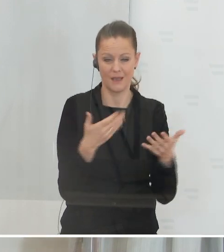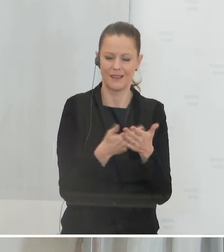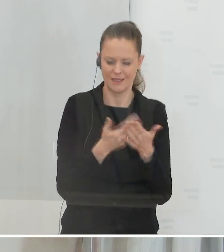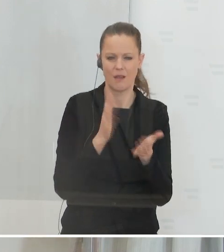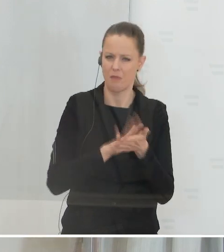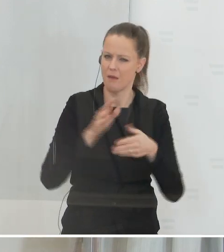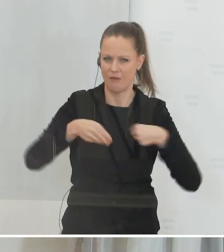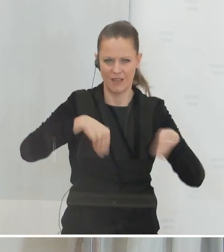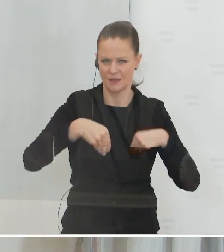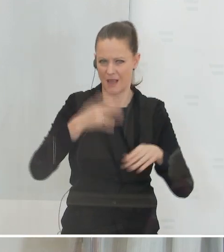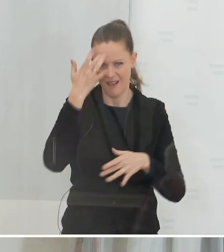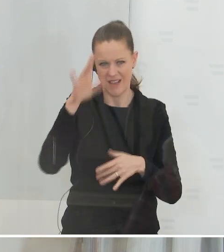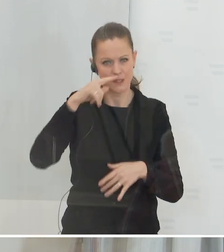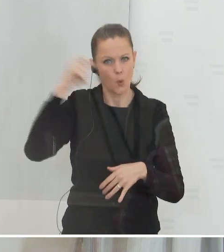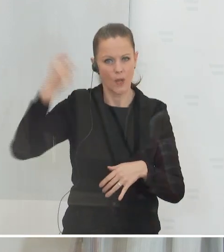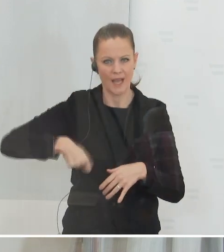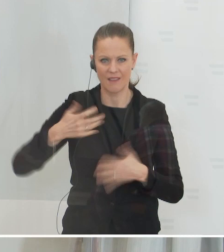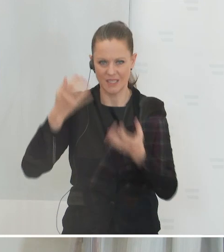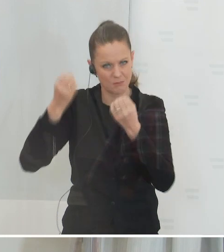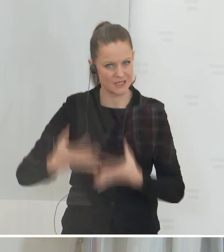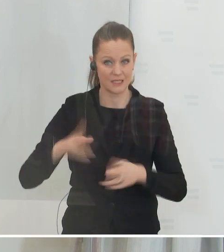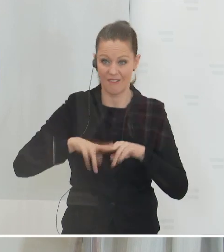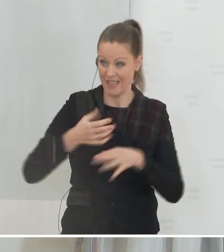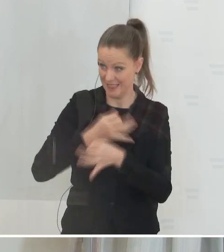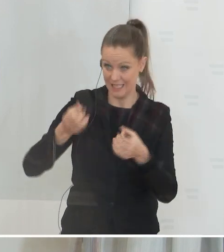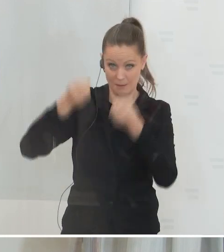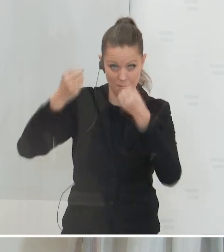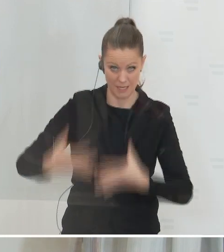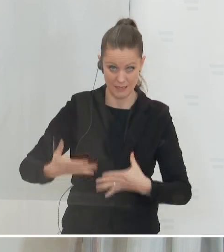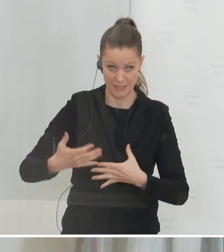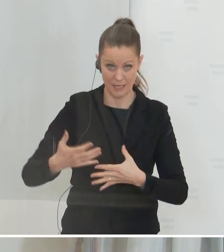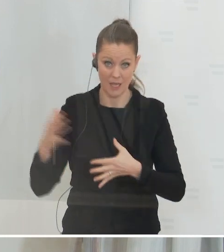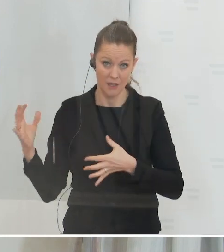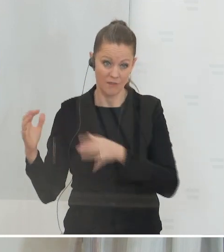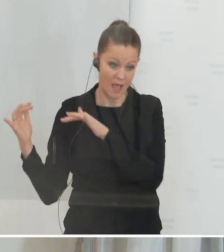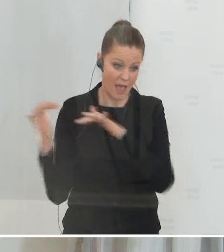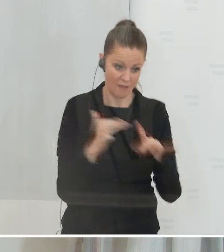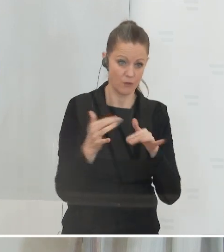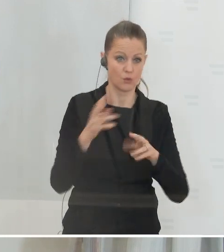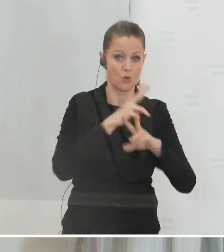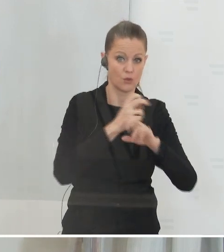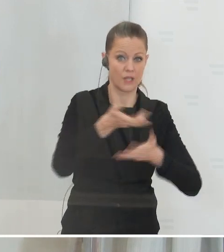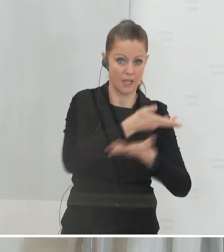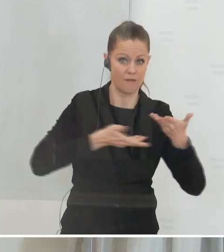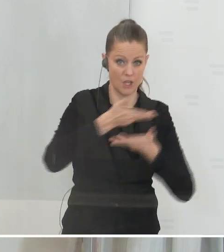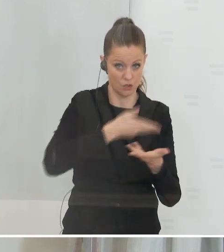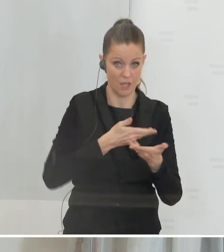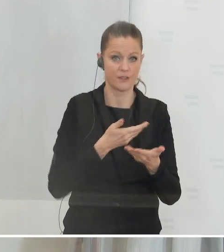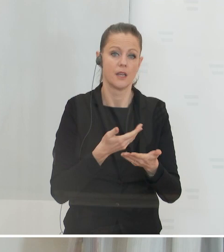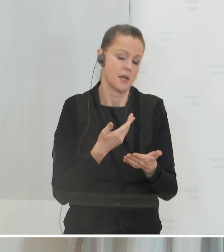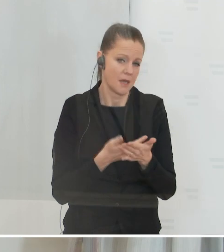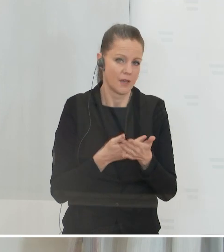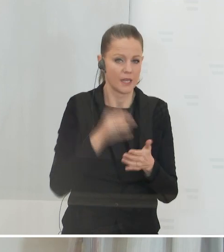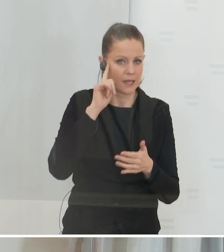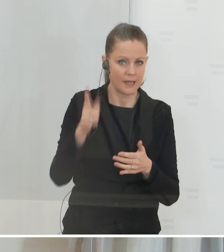flexibel. Wir wissen nicht, was in der Ukraine passiert. Aber wenn da nichts passiert, was die österreichische Wirtschaft massiv beeinträchtigt, dann gehe ich von einem konstanten